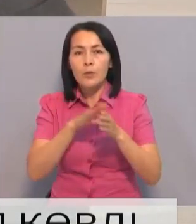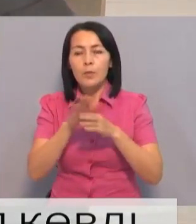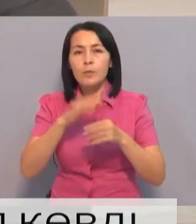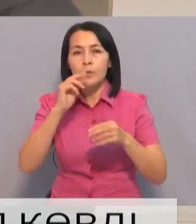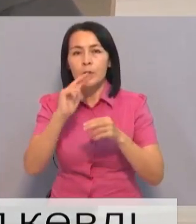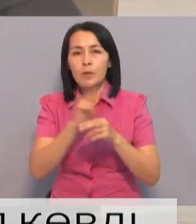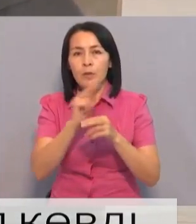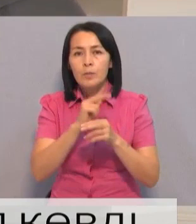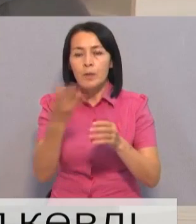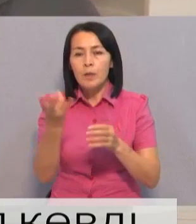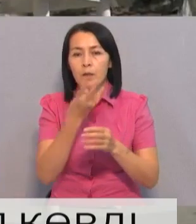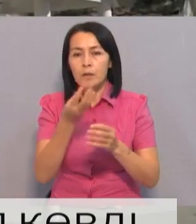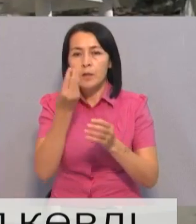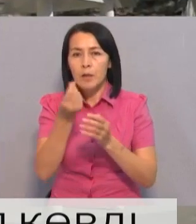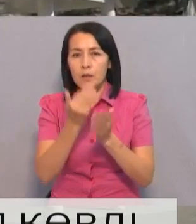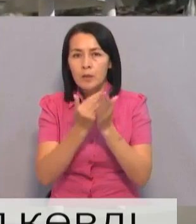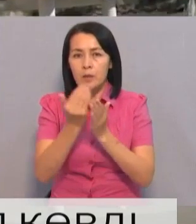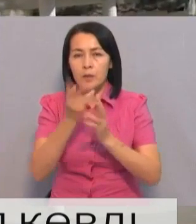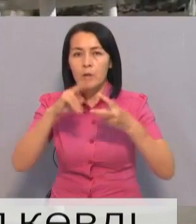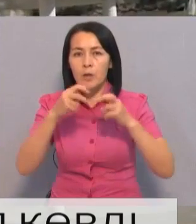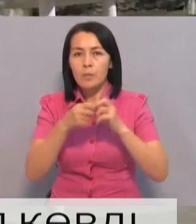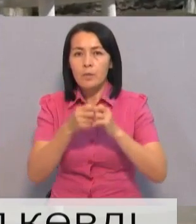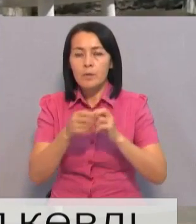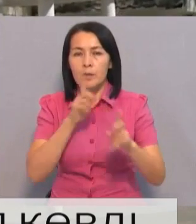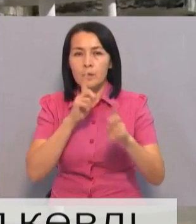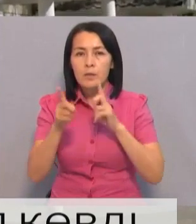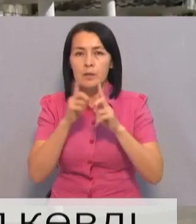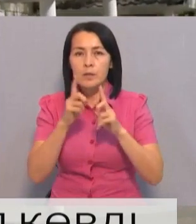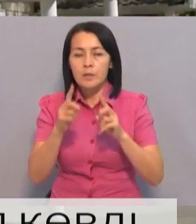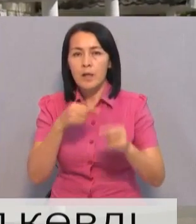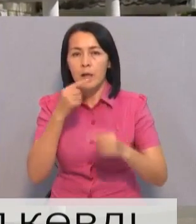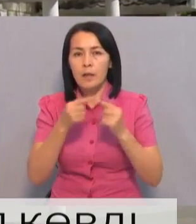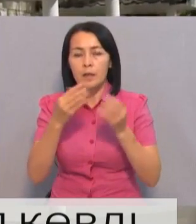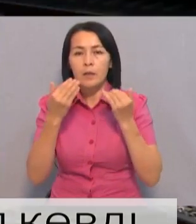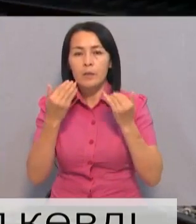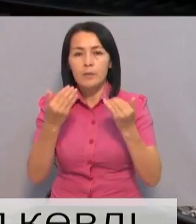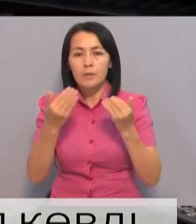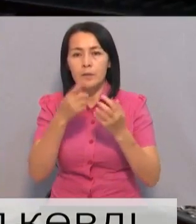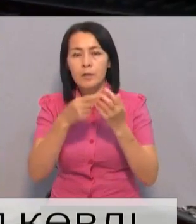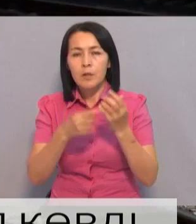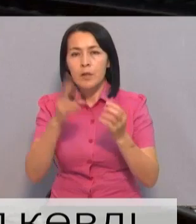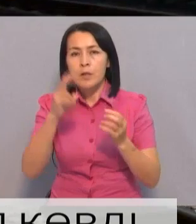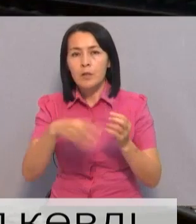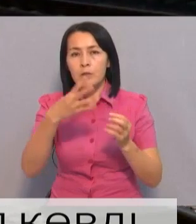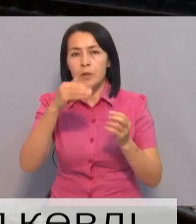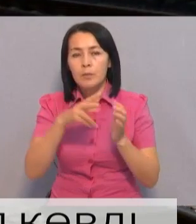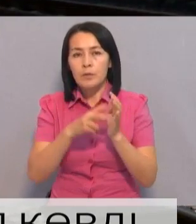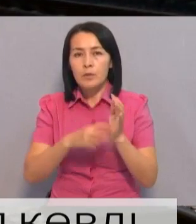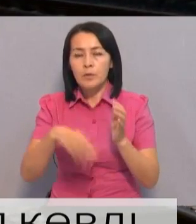күрдөлі жүндер жұмыстарына қажетті қаражатты қарастыру мәселесі сессия отырысында қаралатын болады. Маңындар әсепті өнша 240 млн